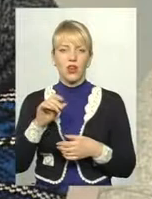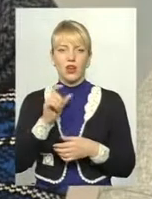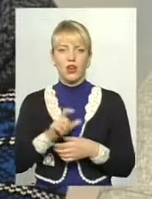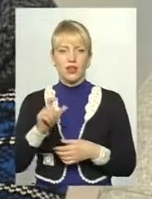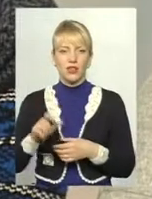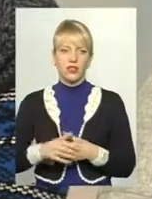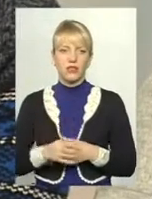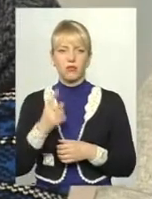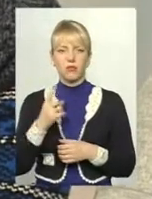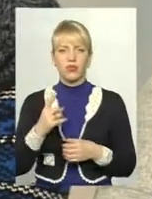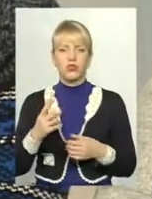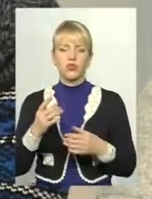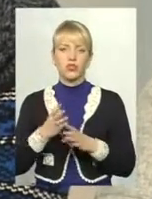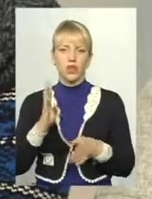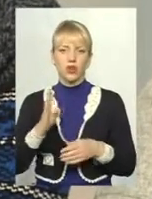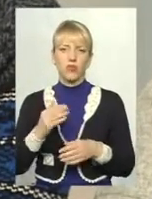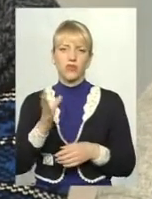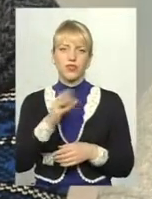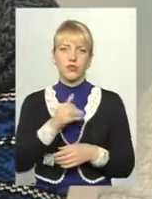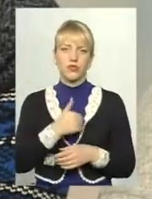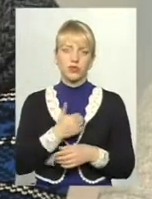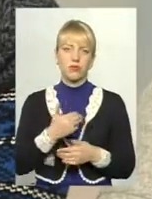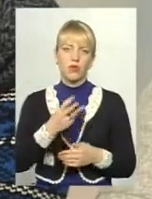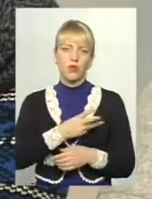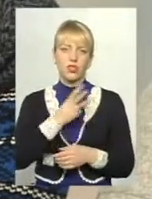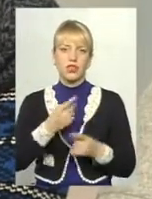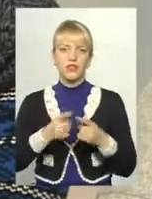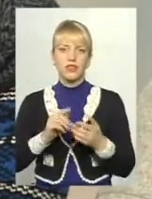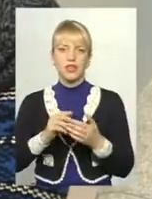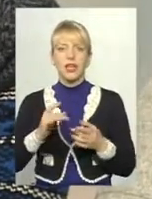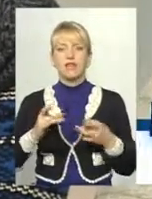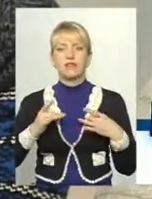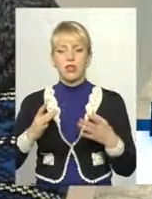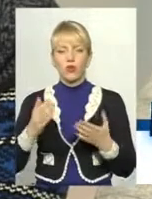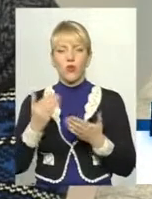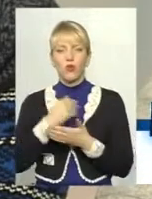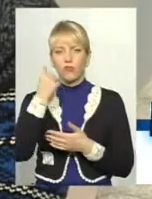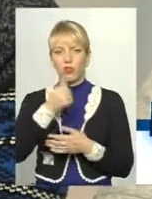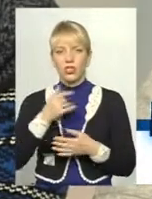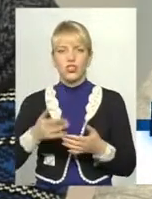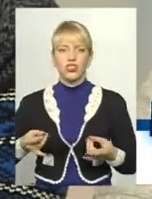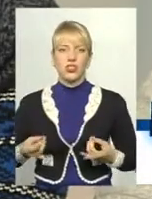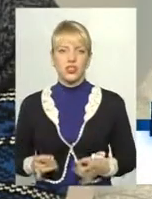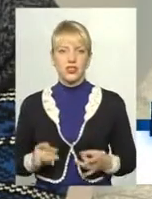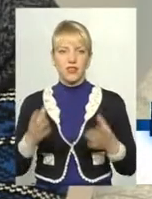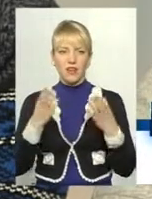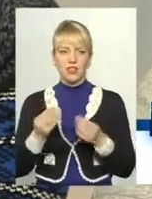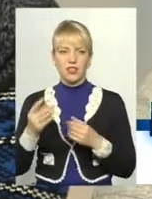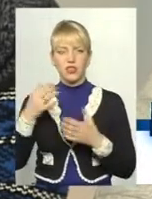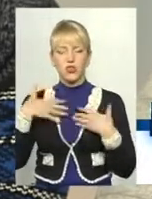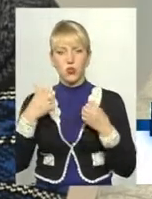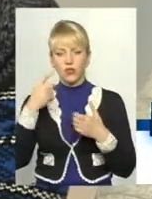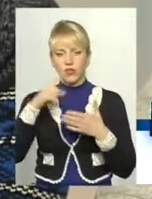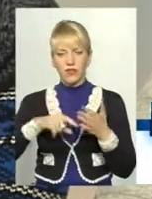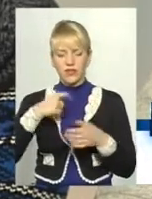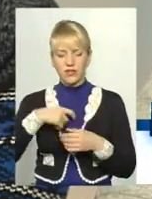В першу чергу, хочеться всім нам побажати в ці святкові новорічні Різдвяні дні, хочеться побажати нам здоров'я, віри в себе,